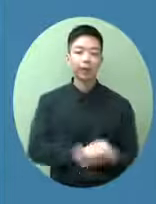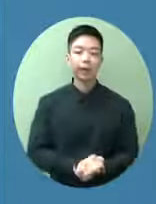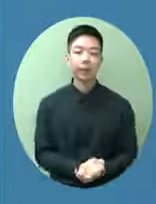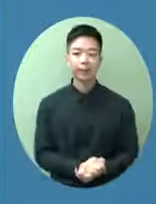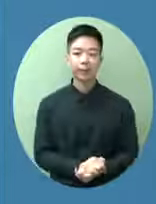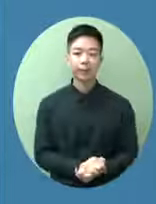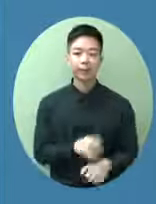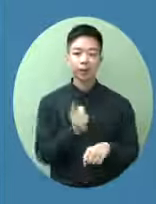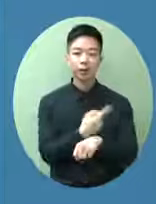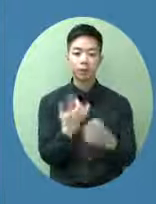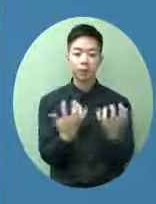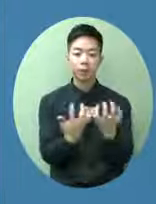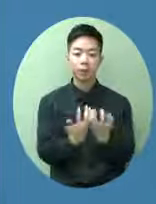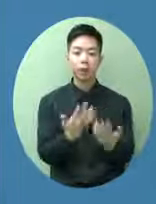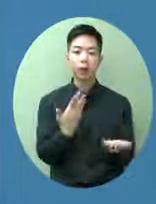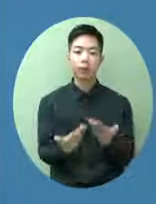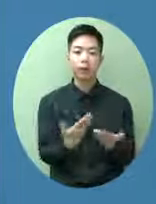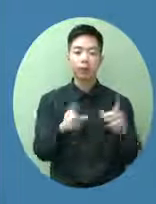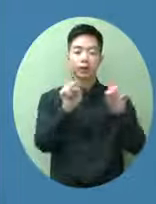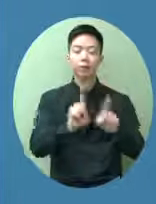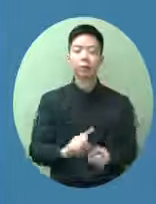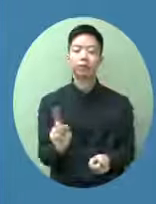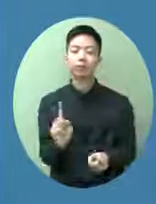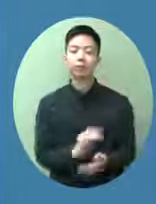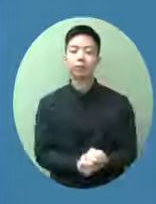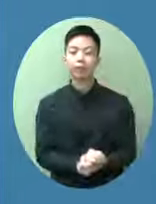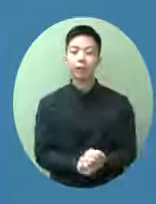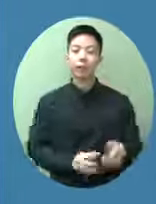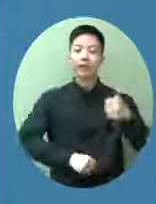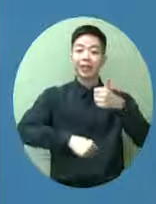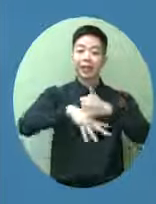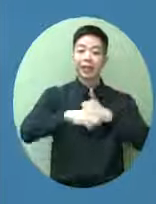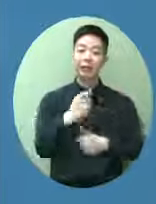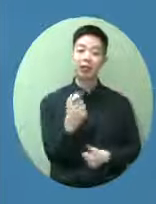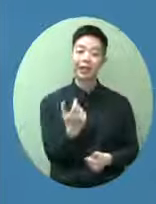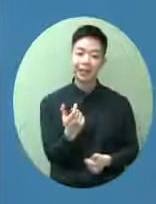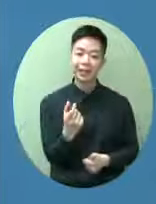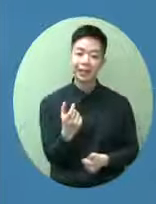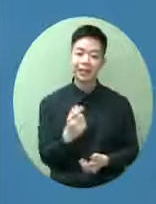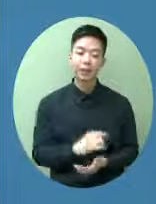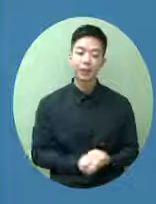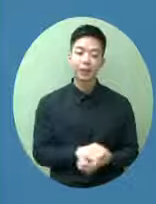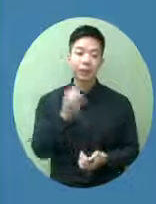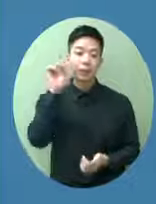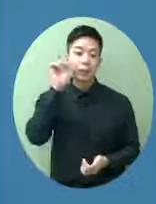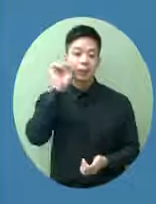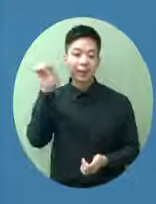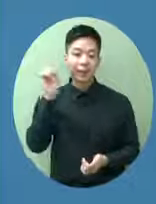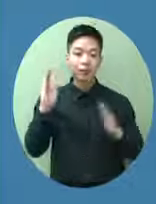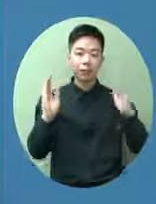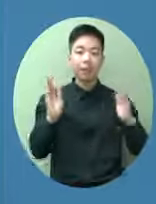初步的計算或者我們的指標就是這個收回成本價每日是不會多過五百元的